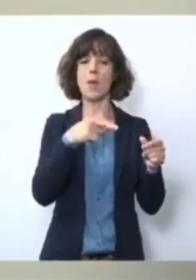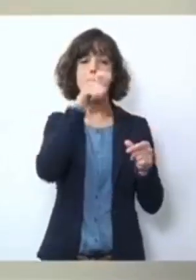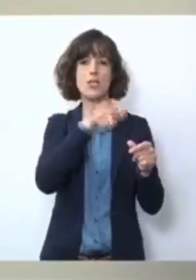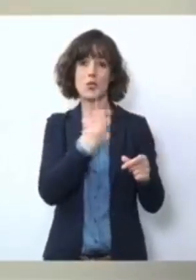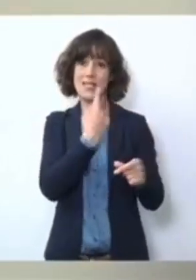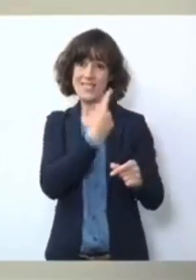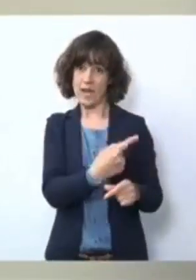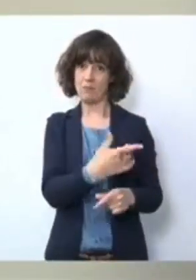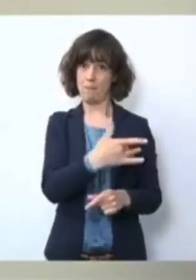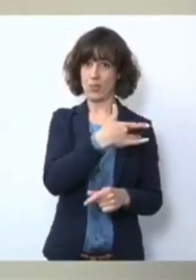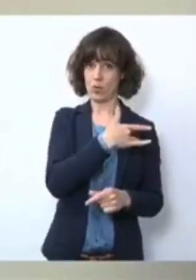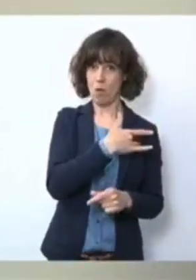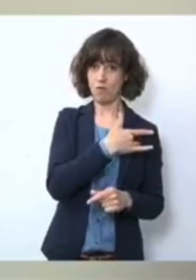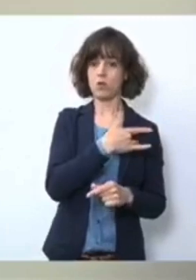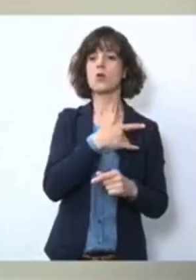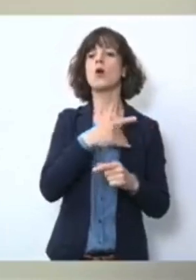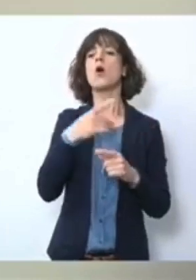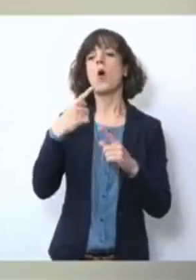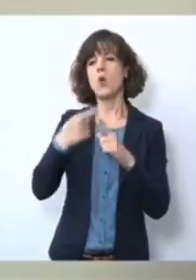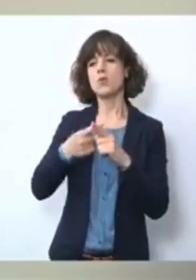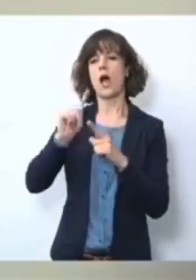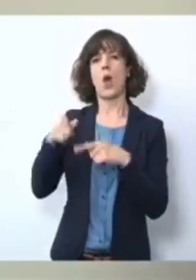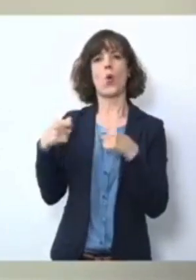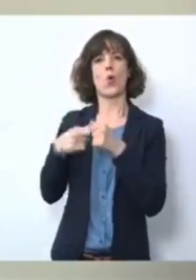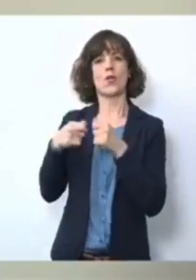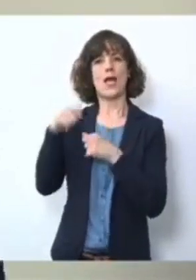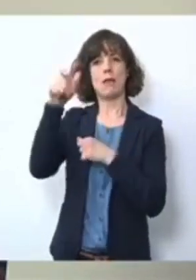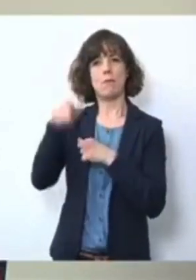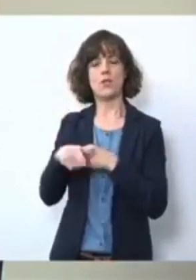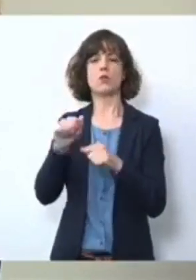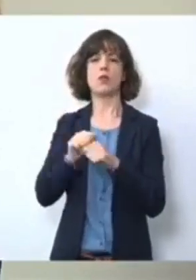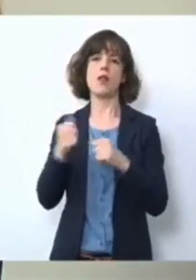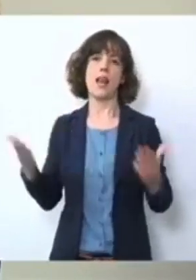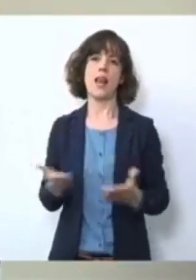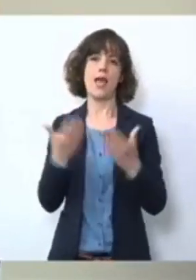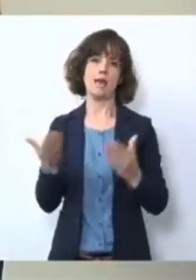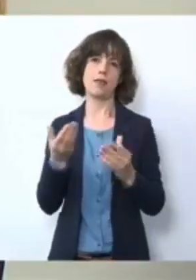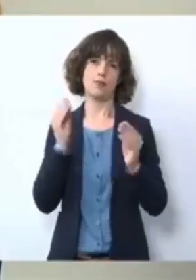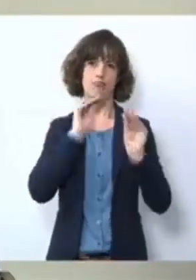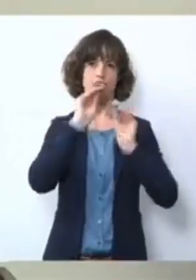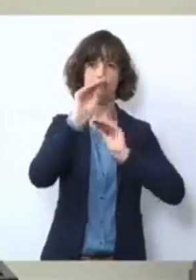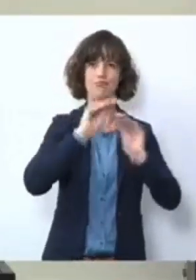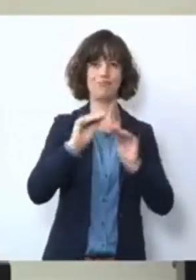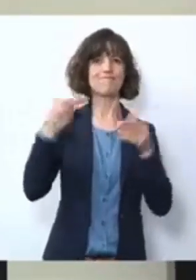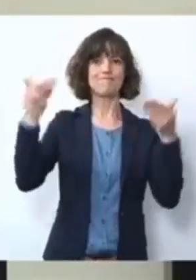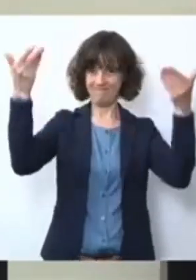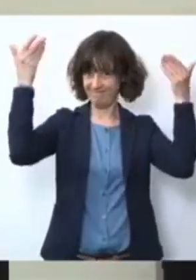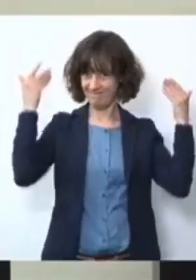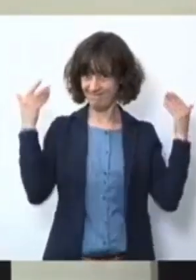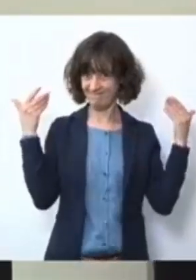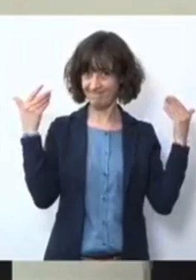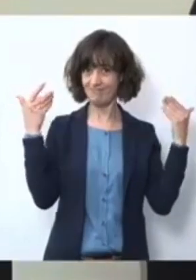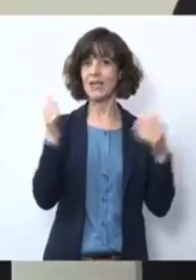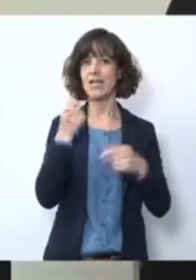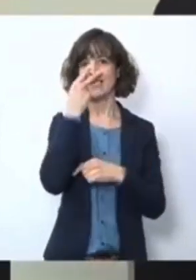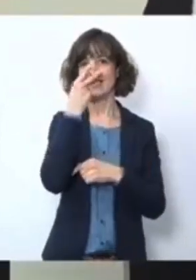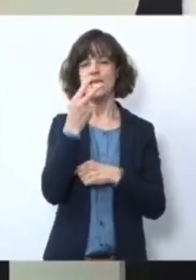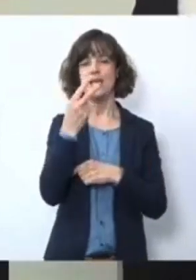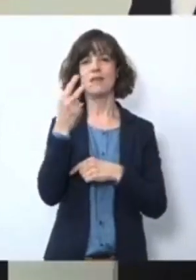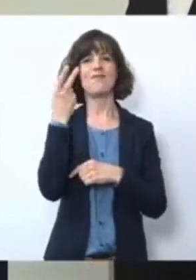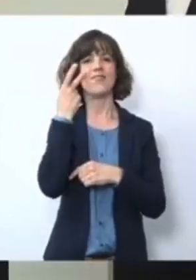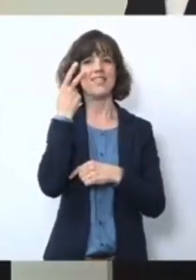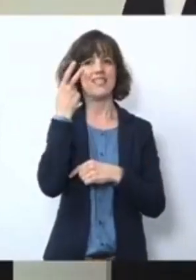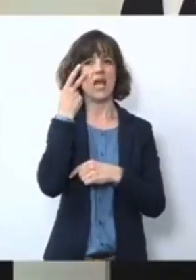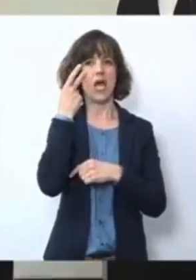Kontaktpersonen ganz einfach von den Behörden erfasst werden. Wir haben hier im Hintergrund mal die Maske aufgezeigt, wie das Ganze